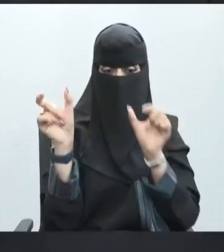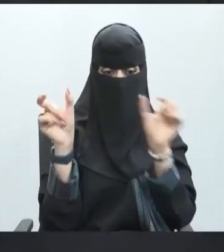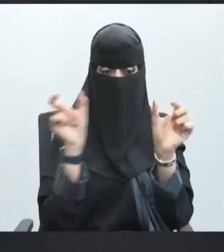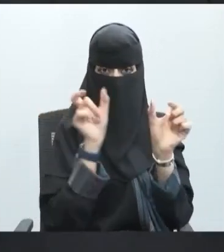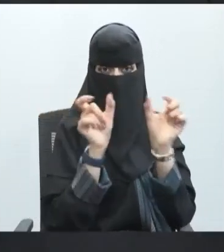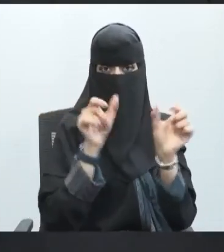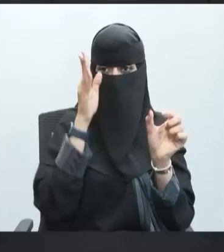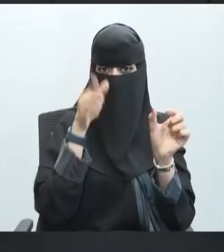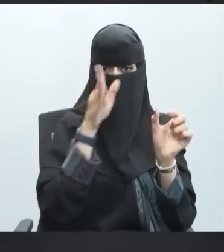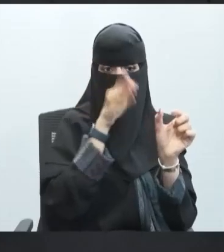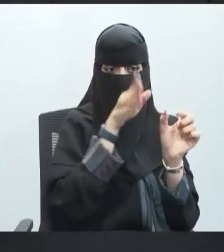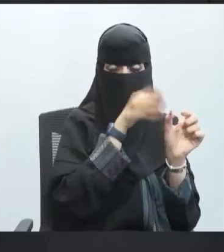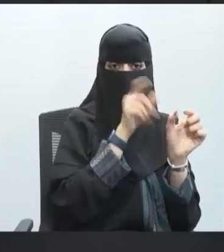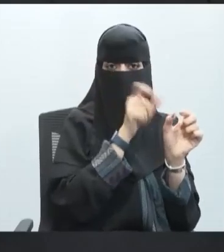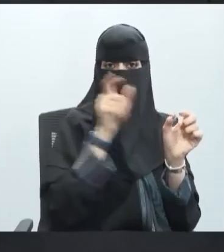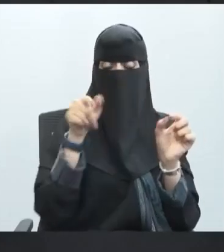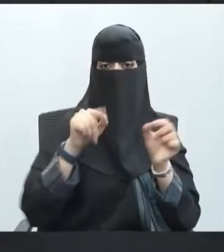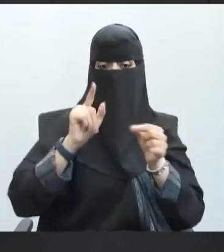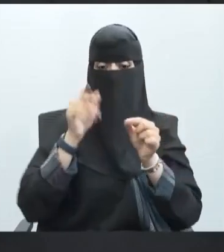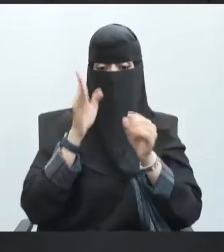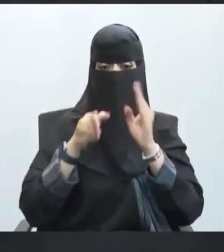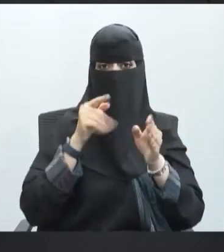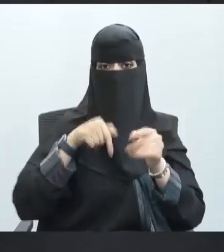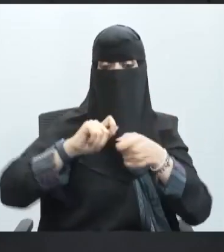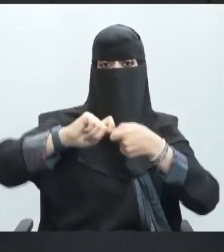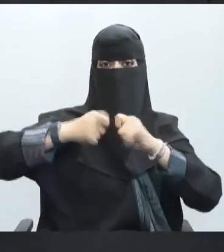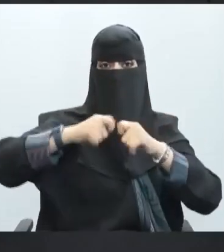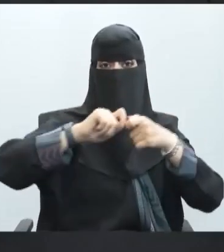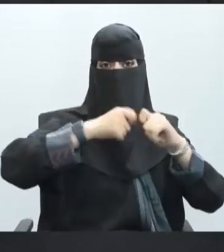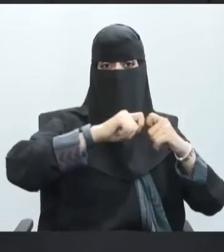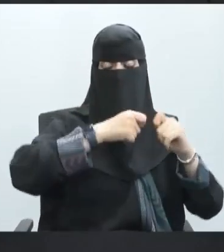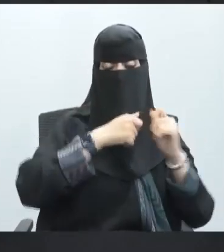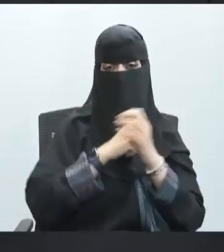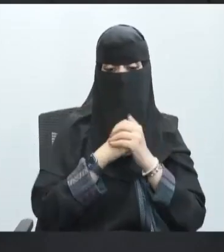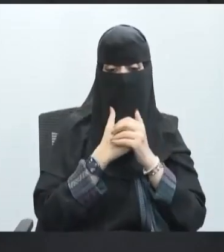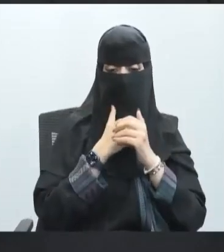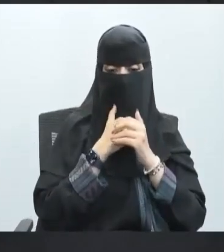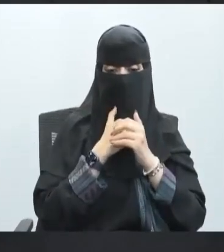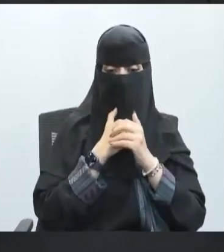يكون بينها فجوات هذه الاختناقات تسمى العقد نسميها العقد